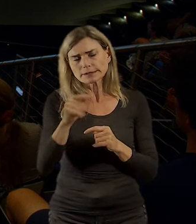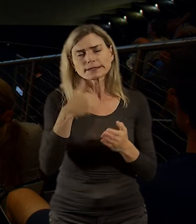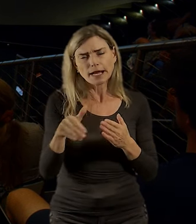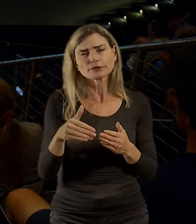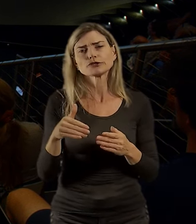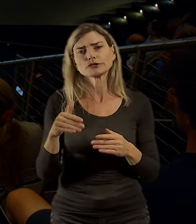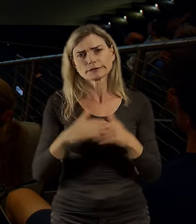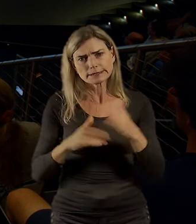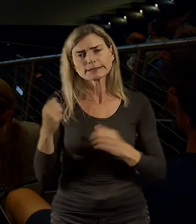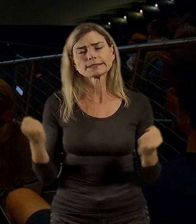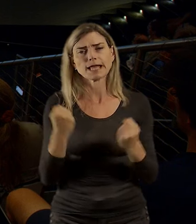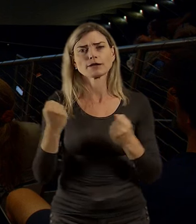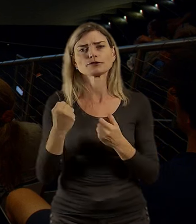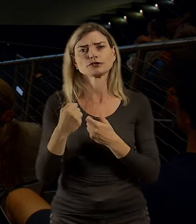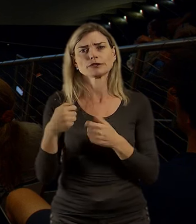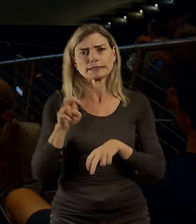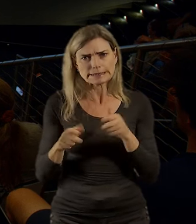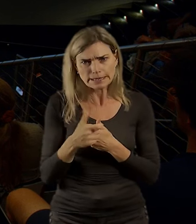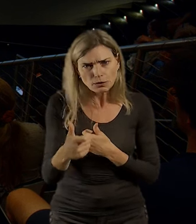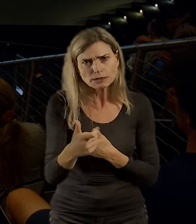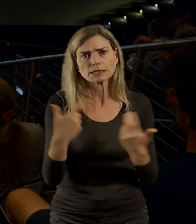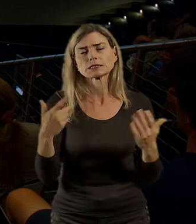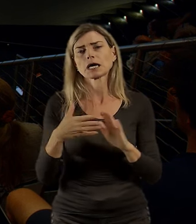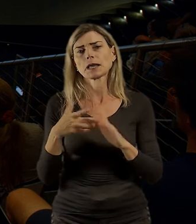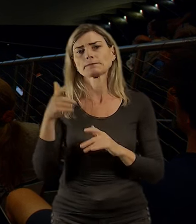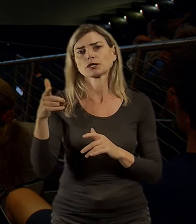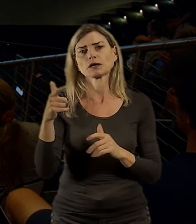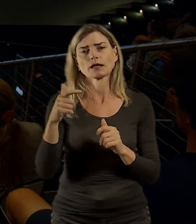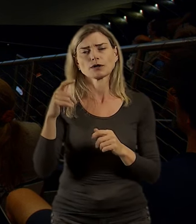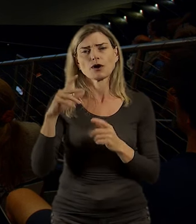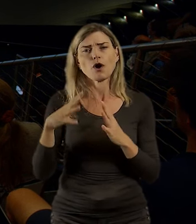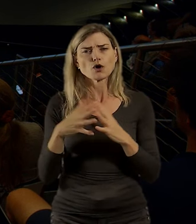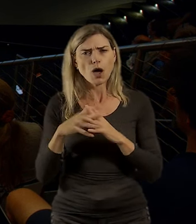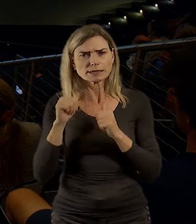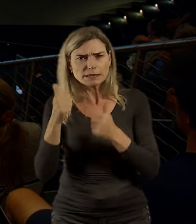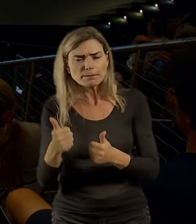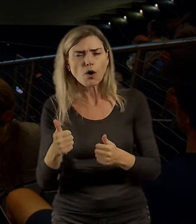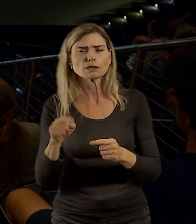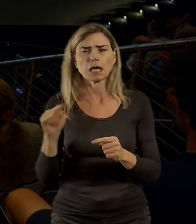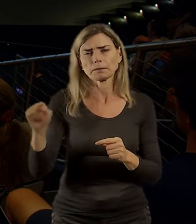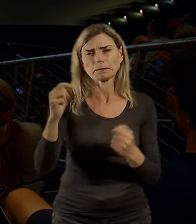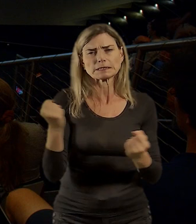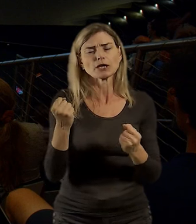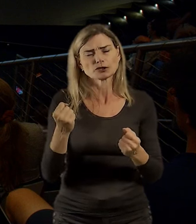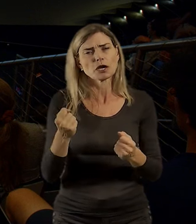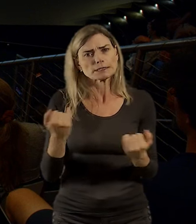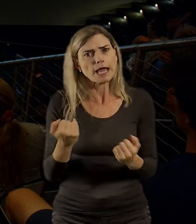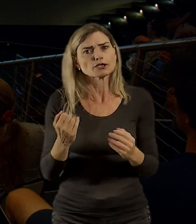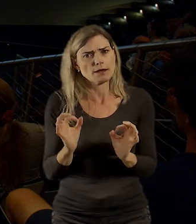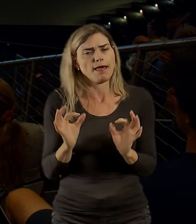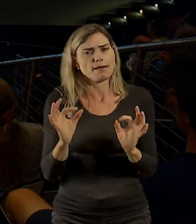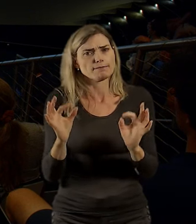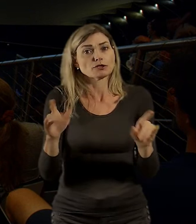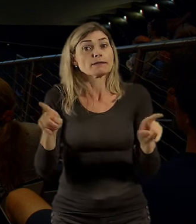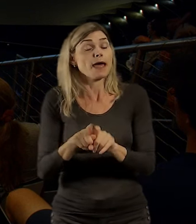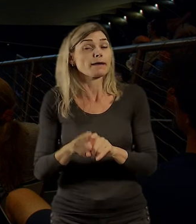Letňanech nebo Rohanský ostrov. to je taky kousek vlastně od té štvanické lávky. Takže dělá se na tom i v